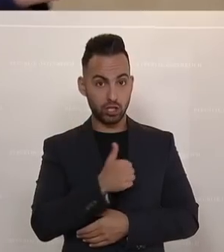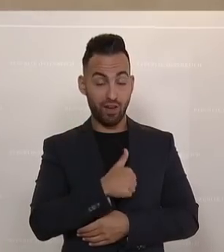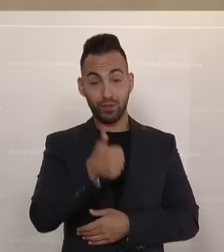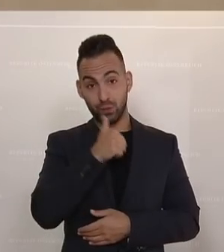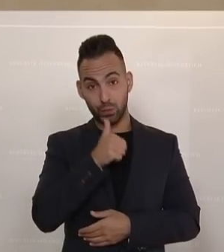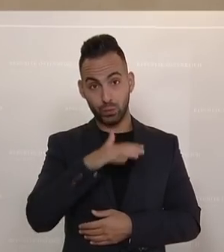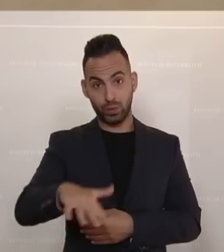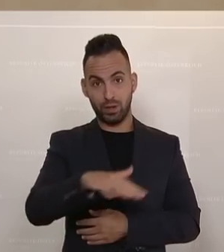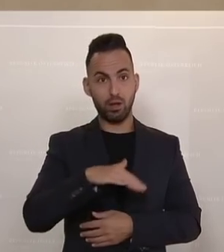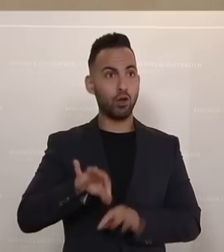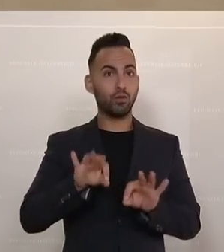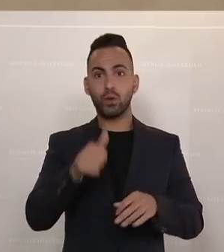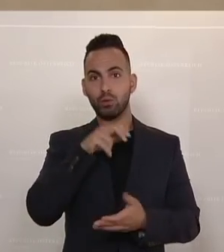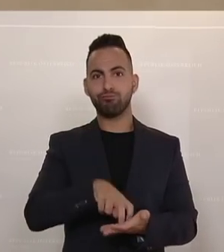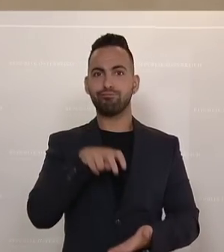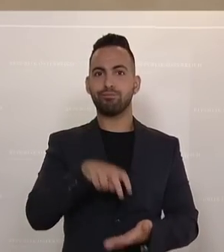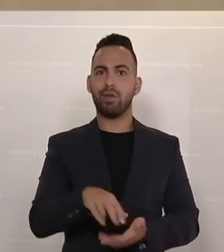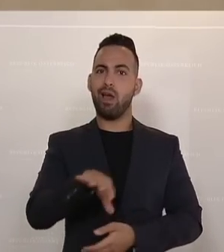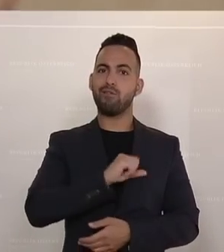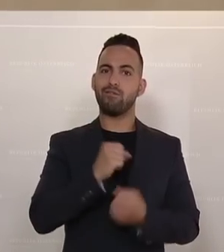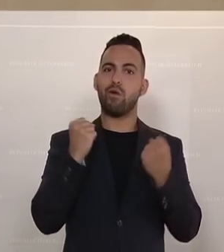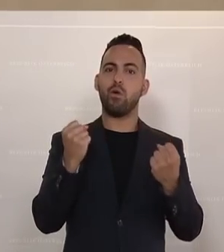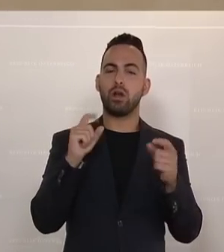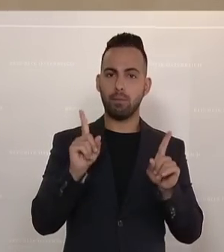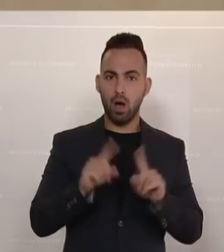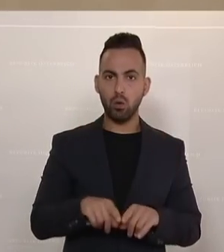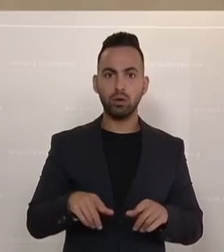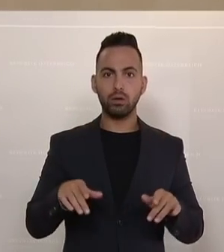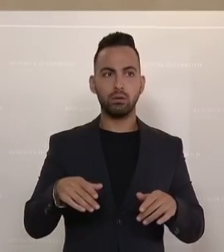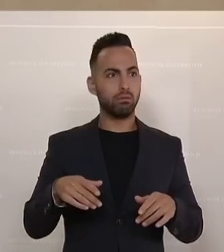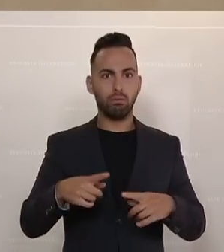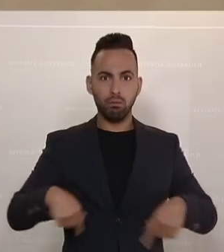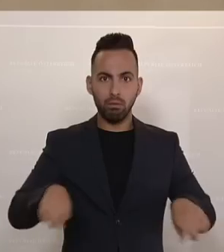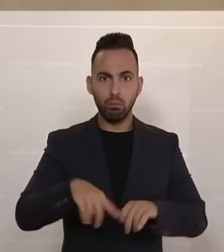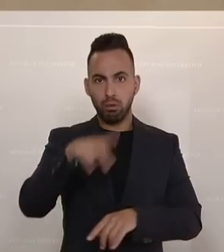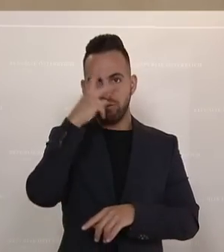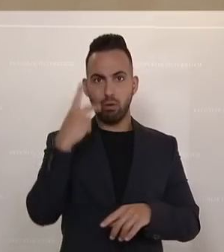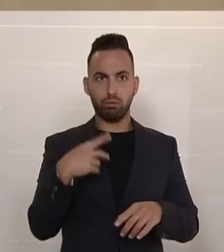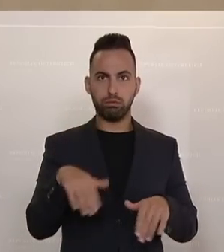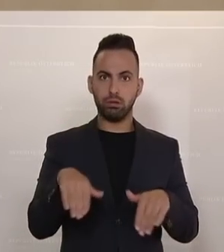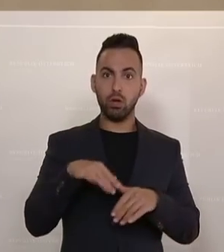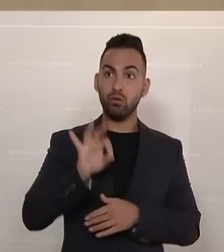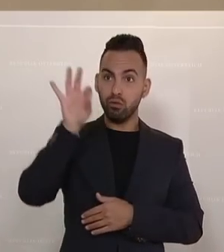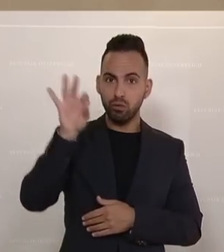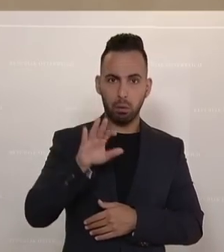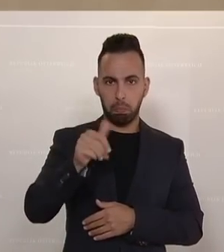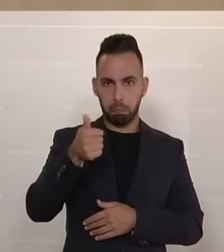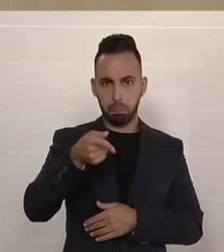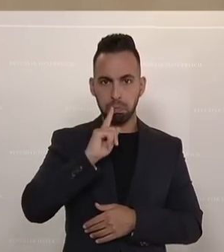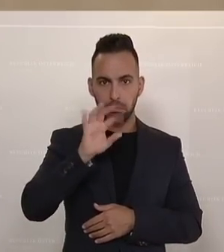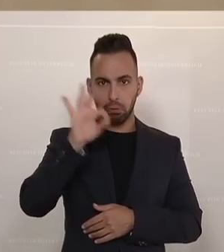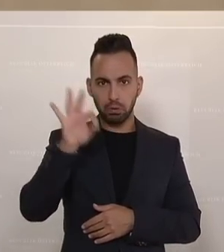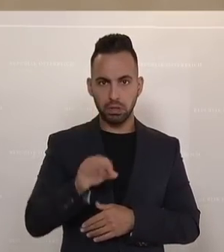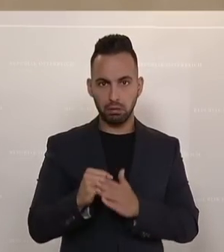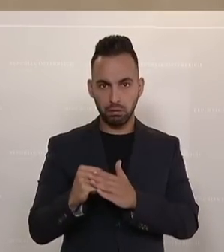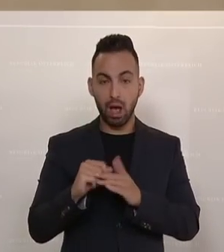Seite, für die ist das ein Erfolg. Allerdings Rückhalt der Bevölkerung ungefähr im einstelligen Bereich. Aber Sie haben